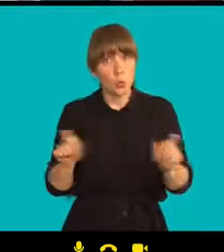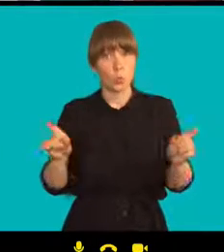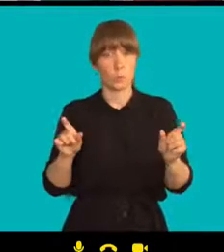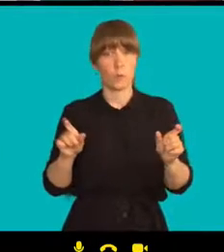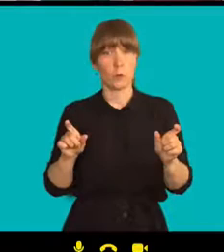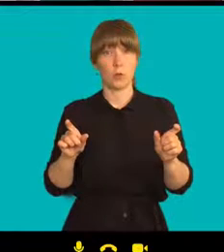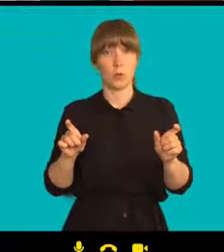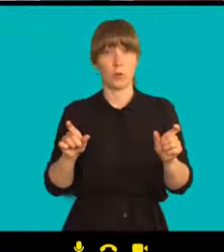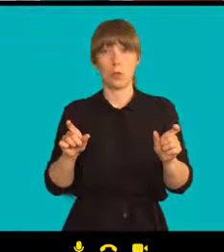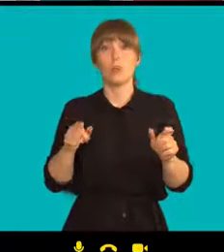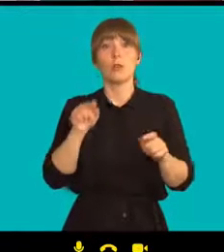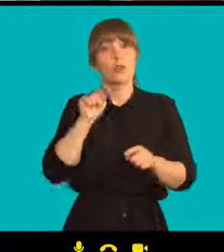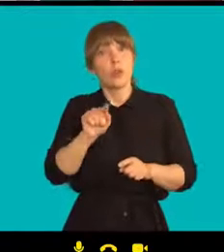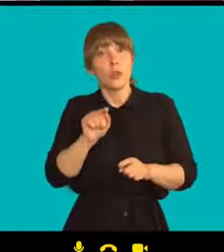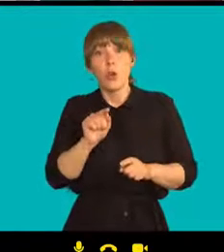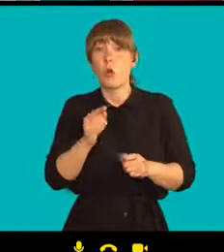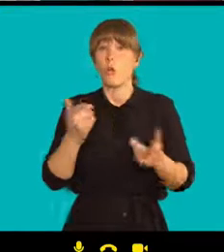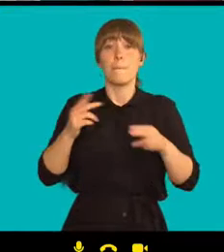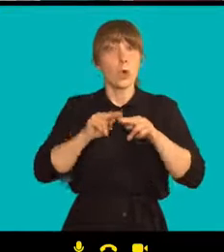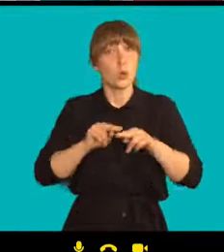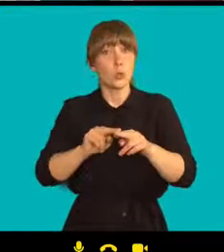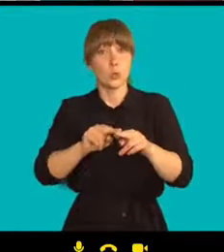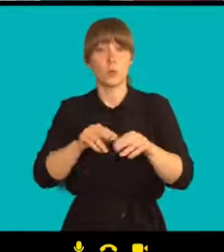Že to je jediná možnost.